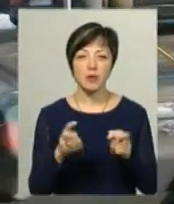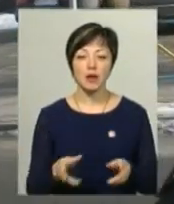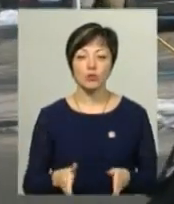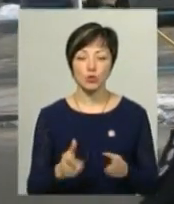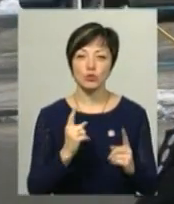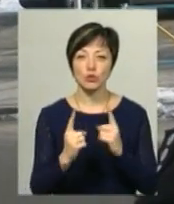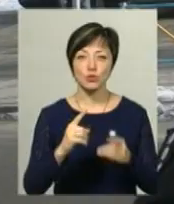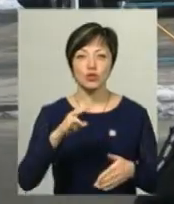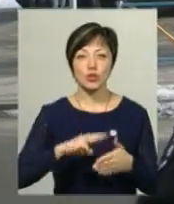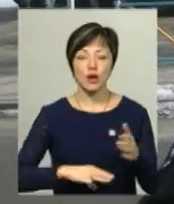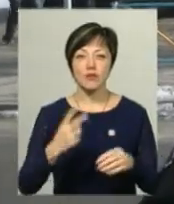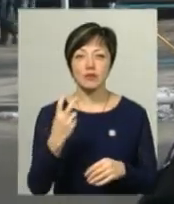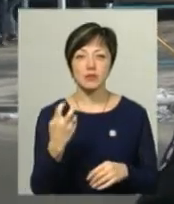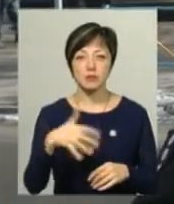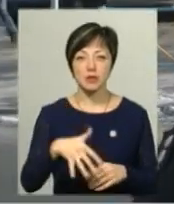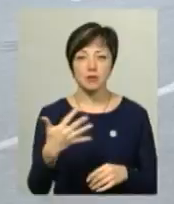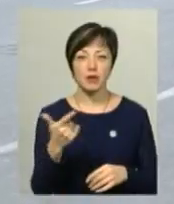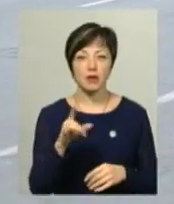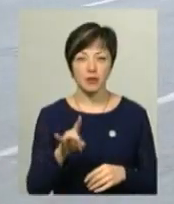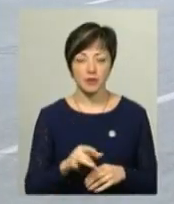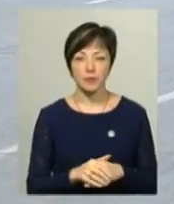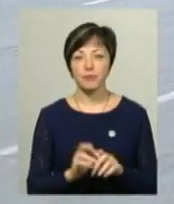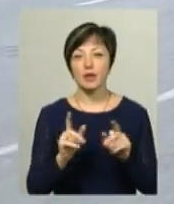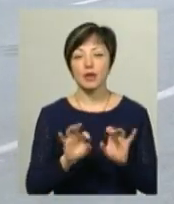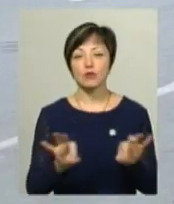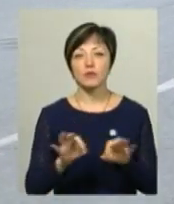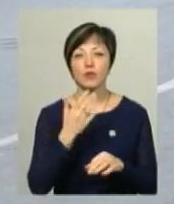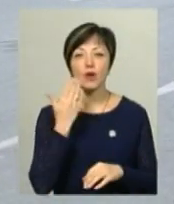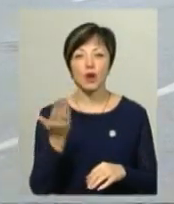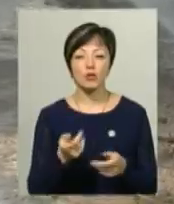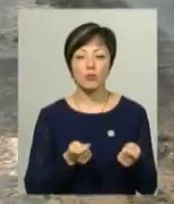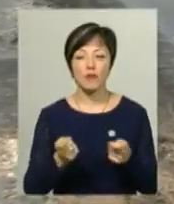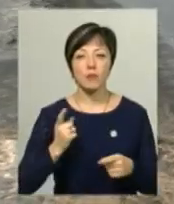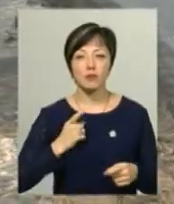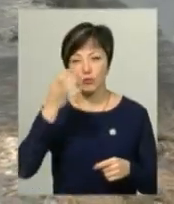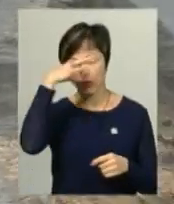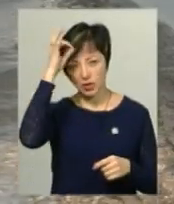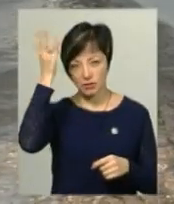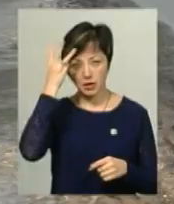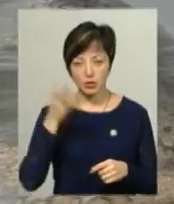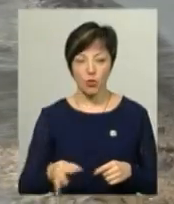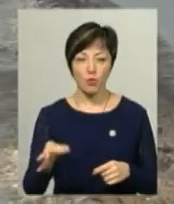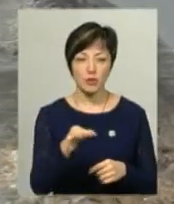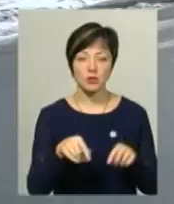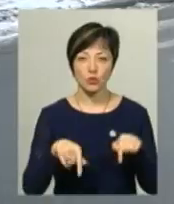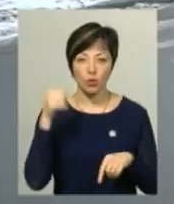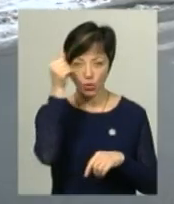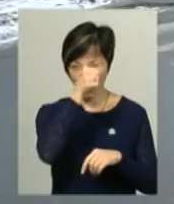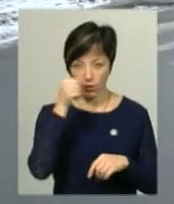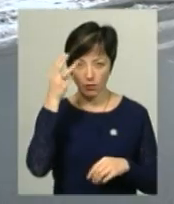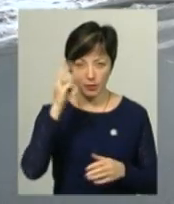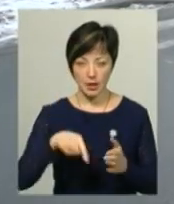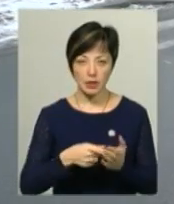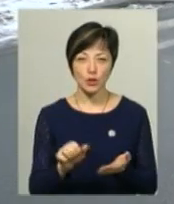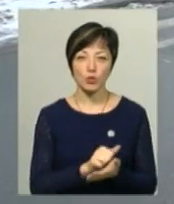Винесено штраф 255 гривень. Як розповів речник управління патрульною поліцією Хмельницької області Роман Мартинюк, цього року у Хмельницькому